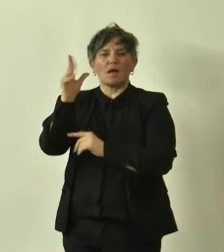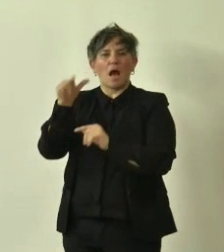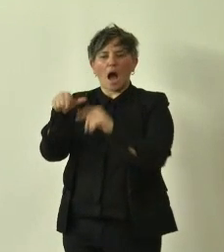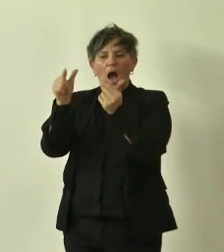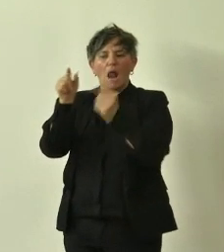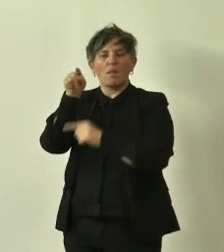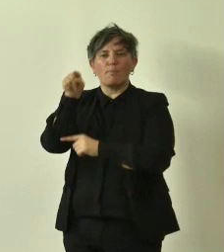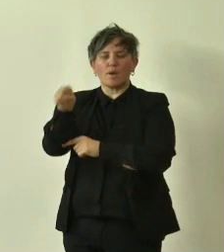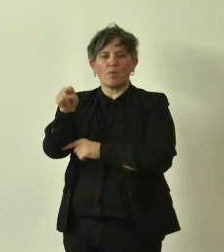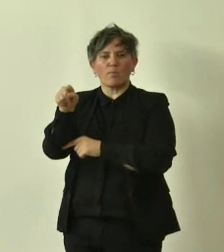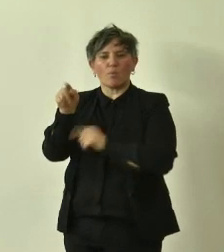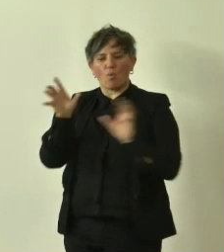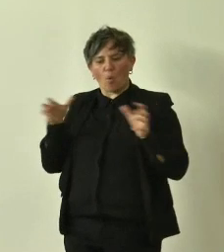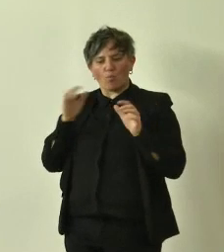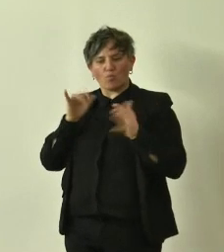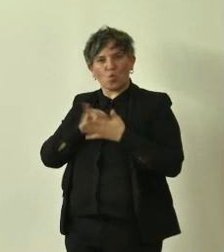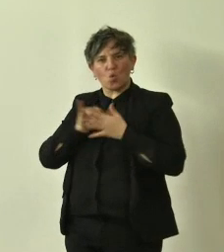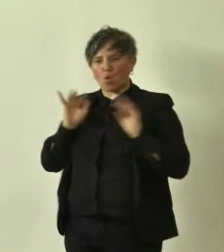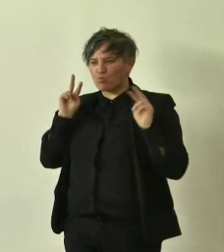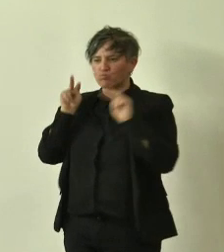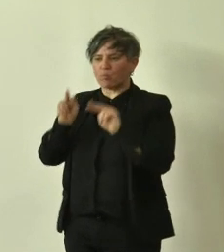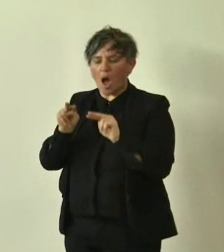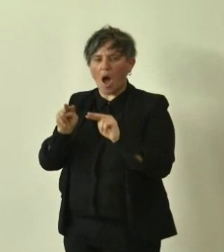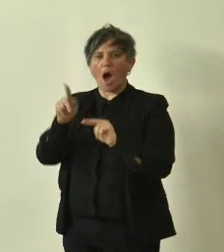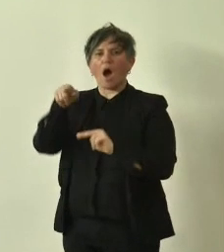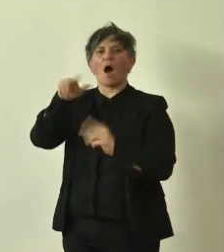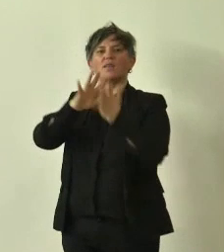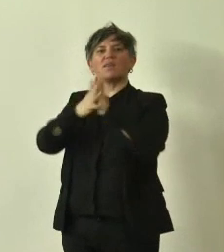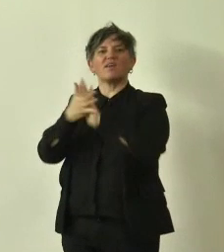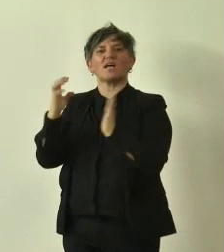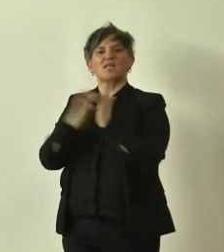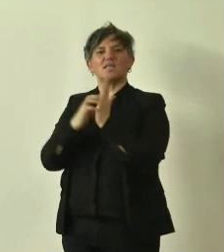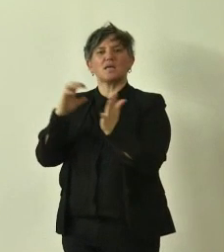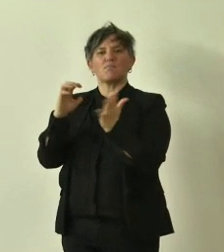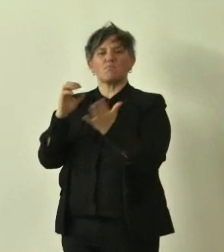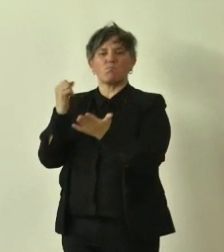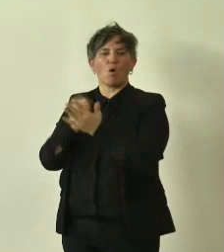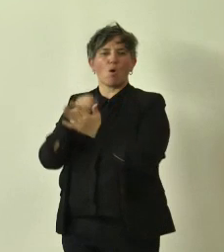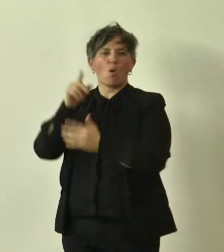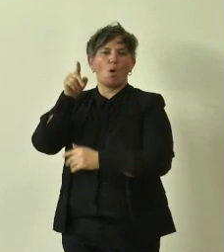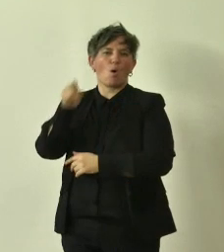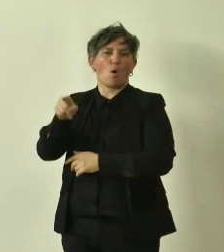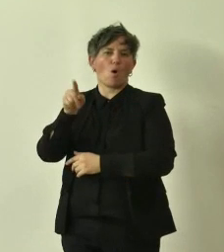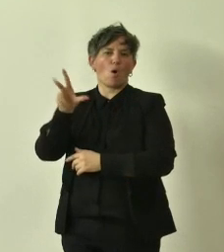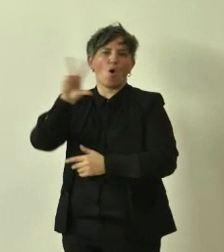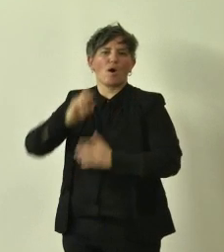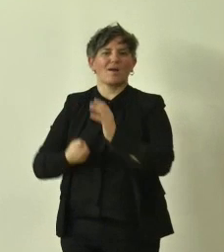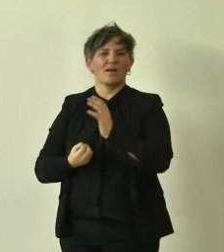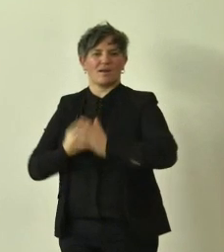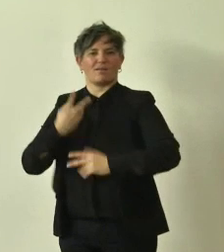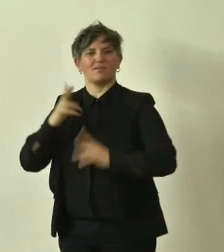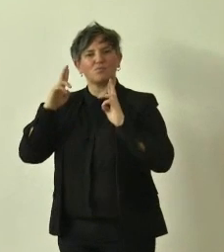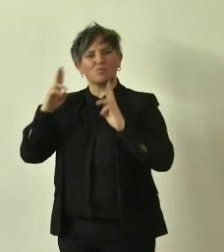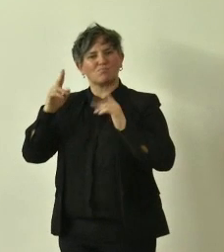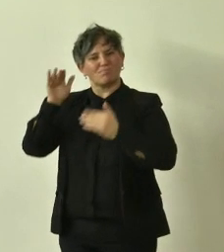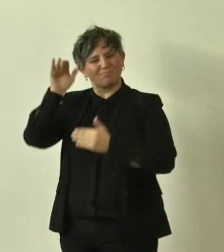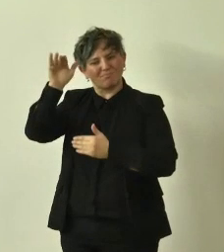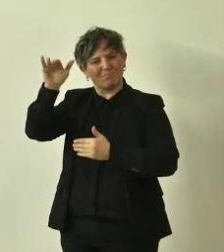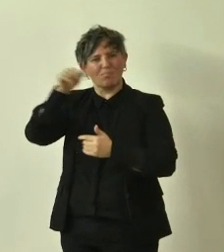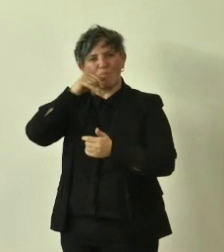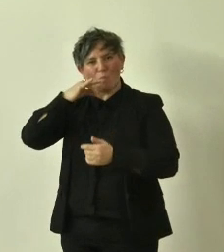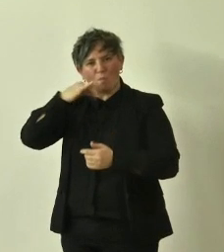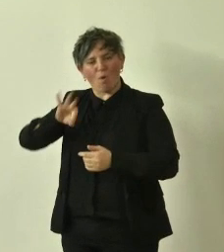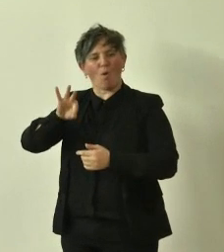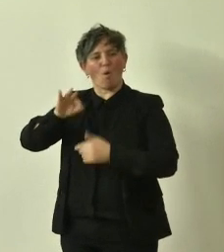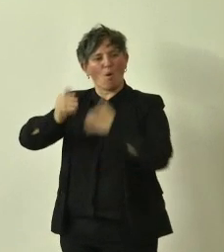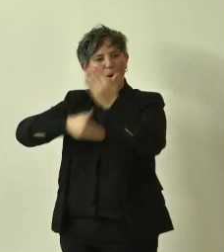comunità new yorkesa come un simbolo di rinascita e quindi una grossa speranza della possibilità di vita di questa